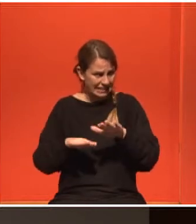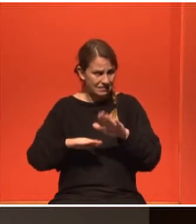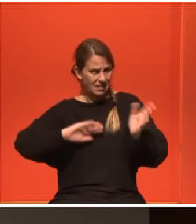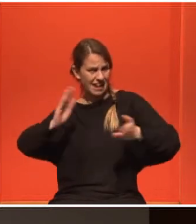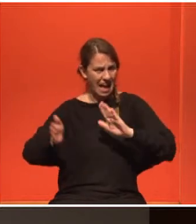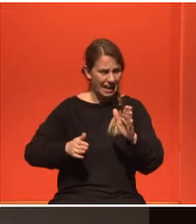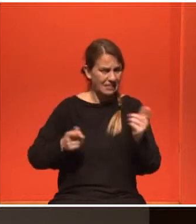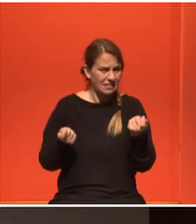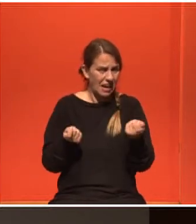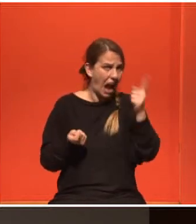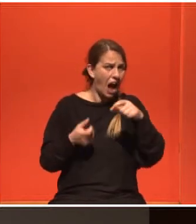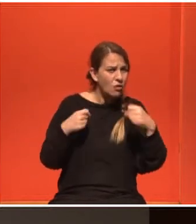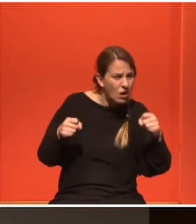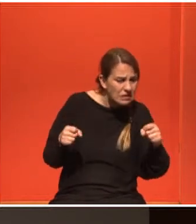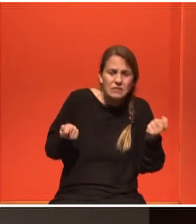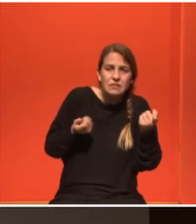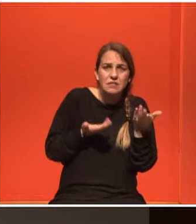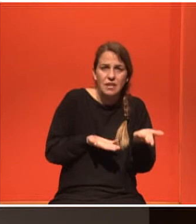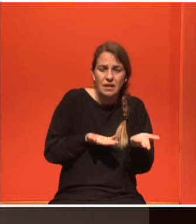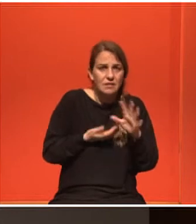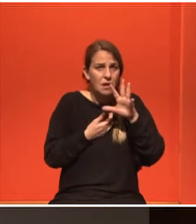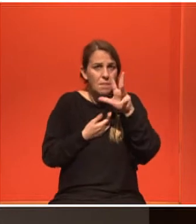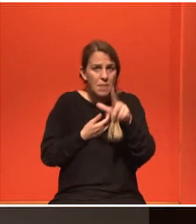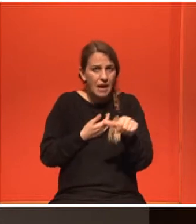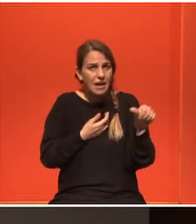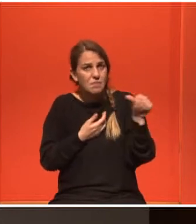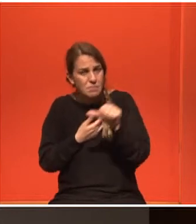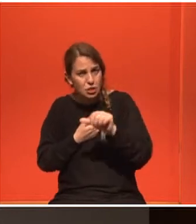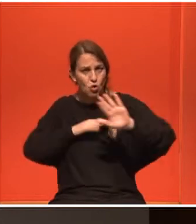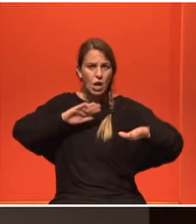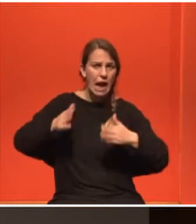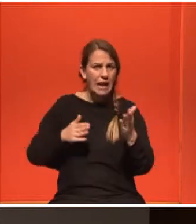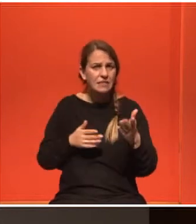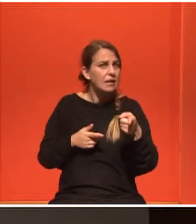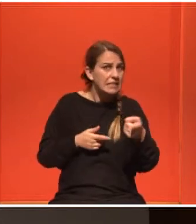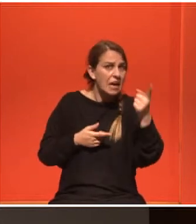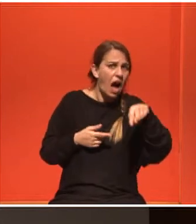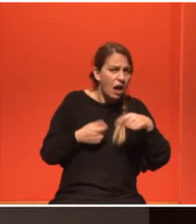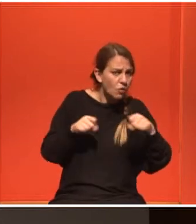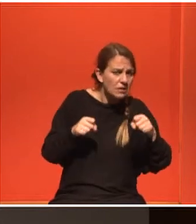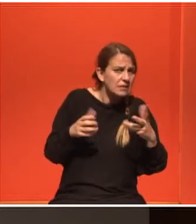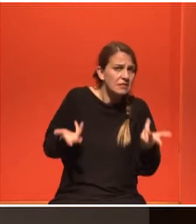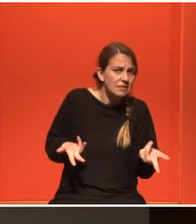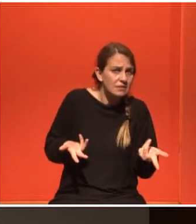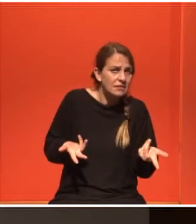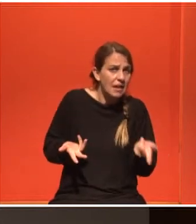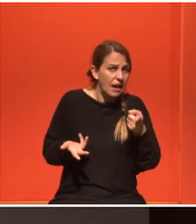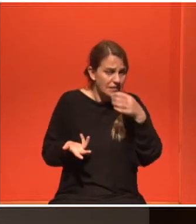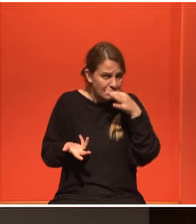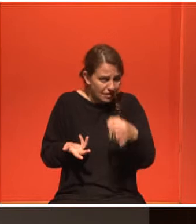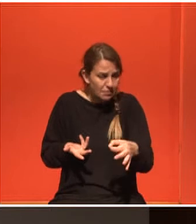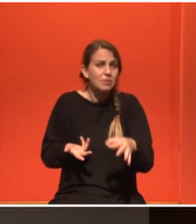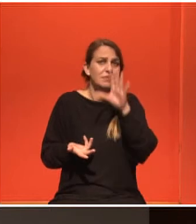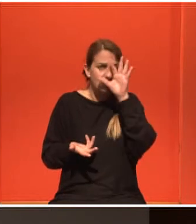μορφές άσκησης μέχρι να μπορέσεις να ενταχθείς ξανά. Από ό,τι δήλωσες τουλάχιστον μπήκες με